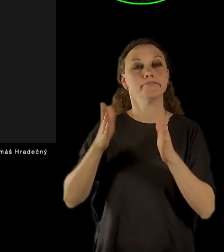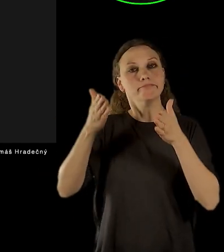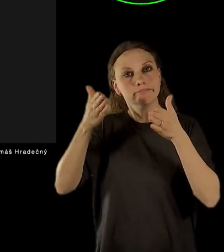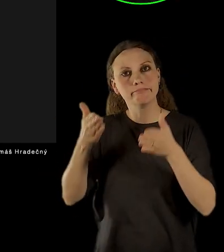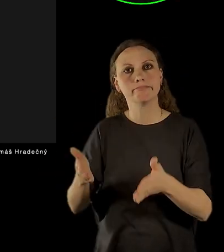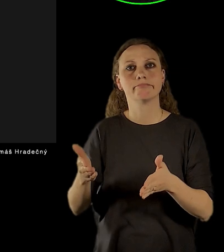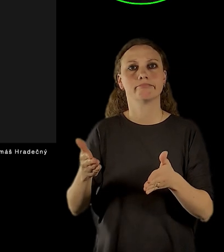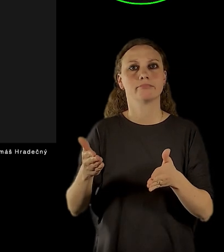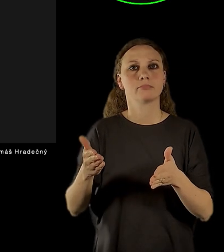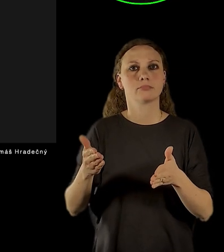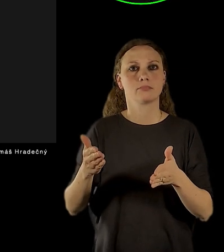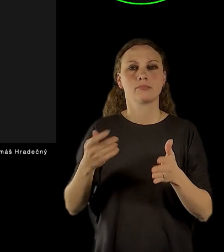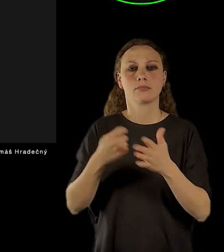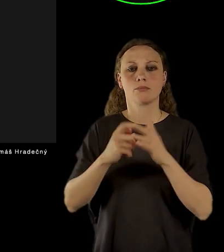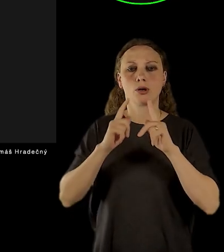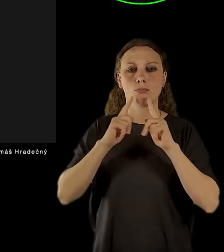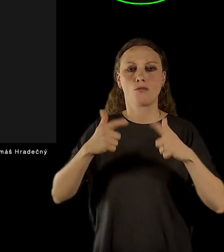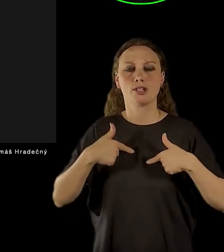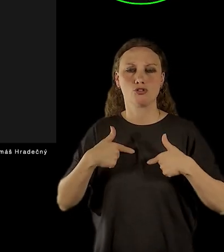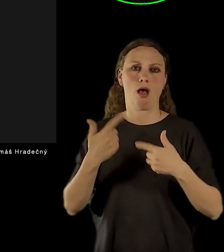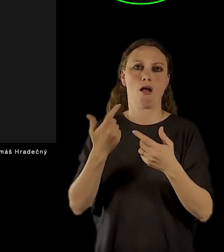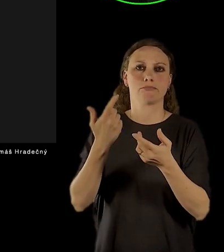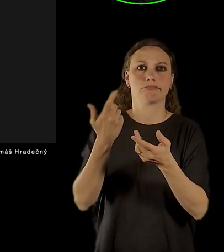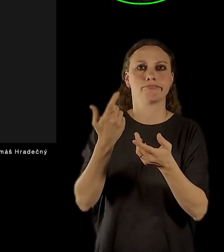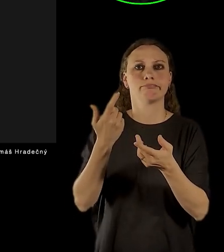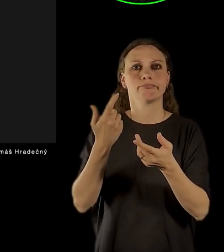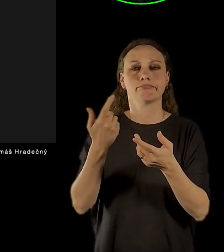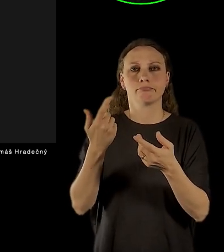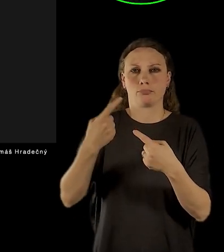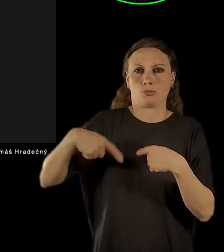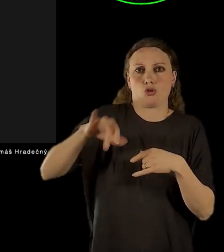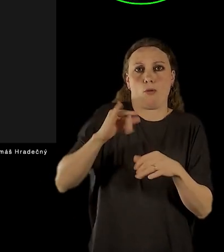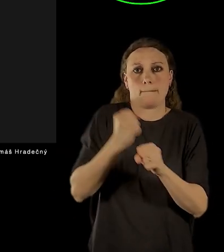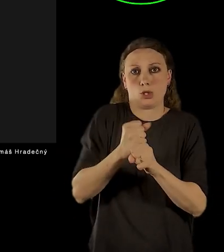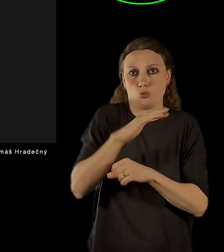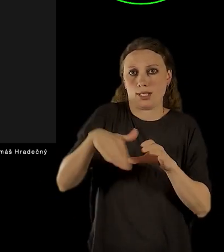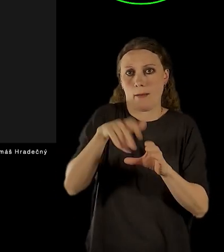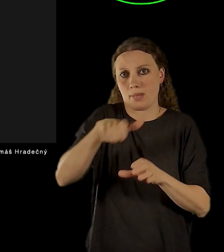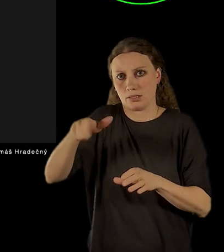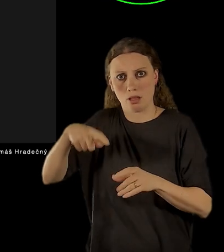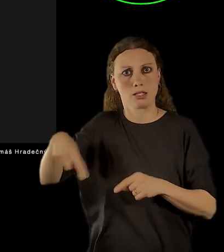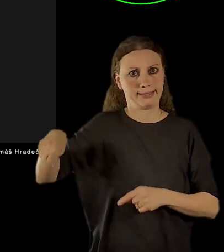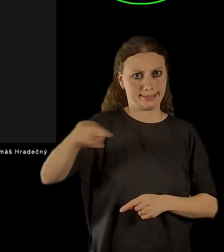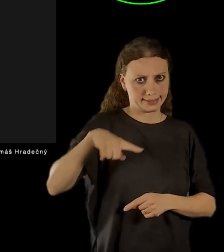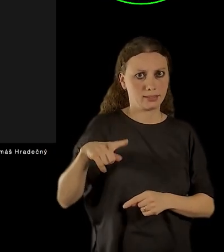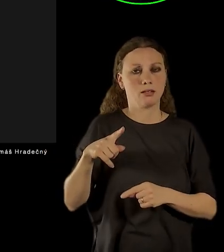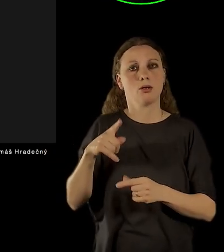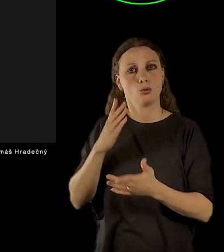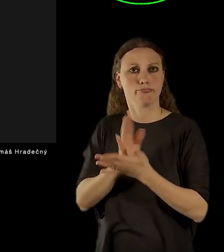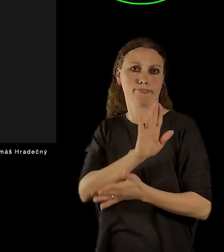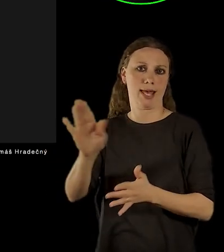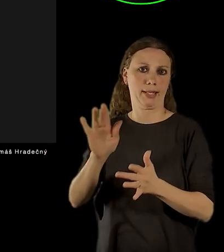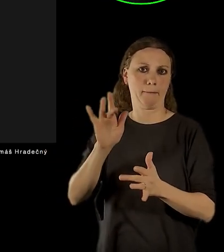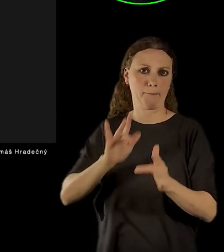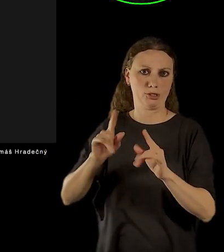profesionálnímu zázemí zaměstnanců s jedinou výjimkou a to je právě ten